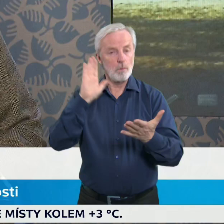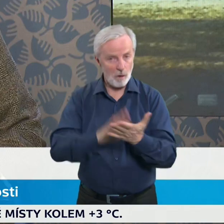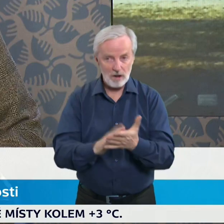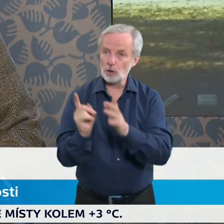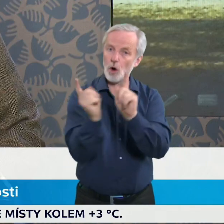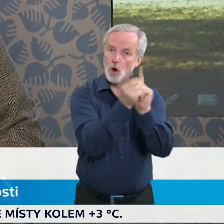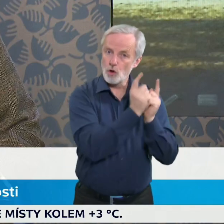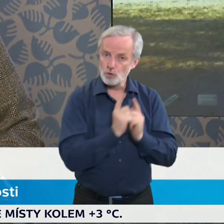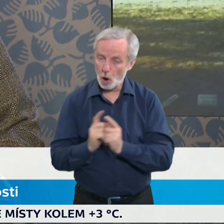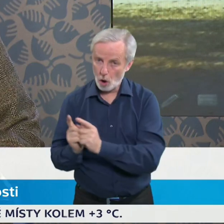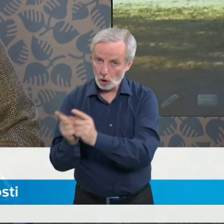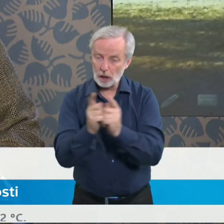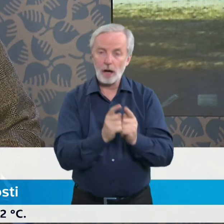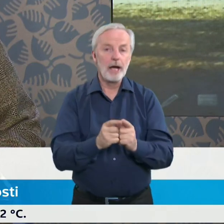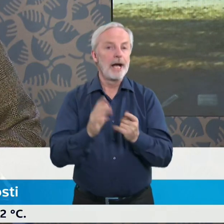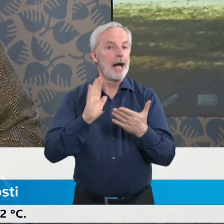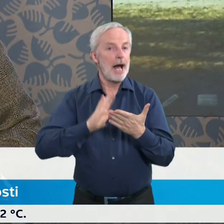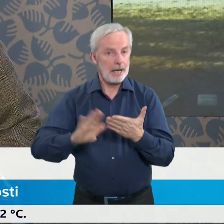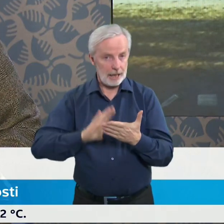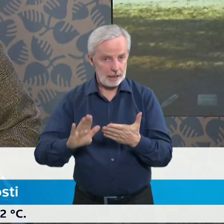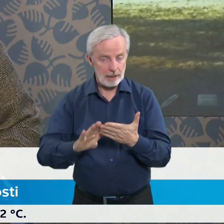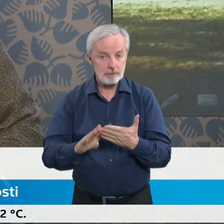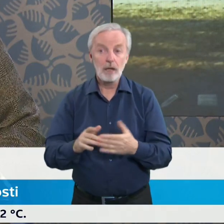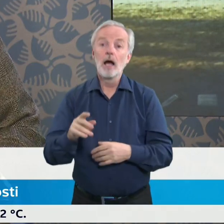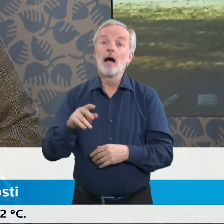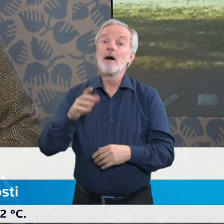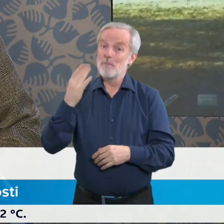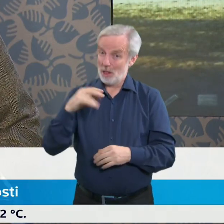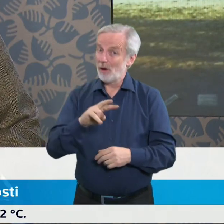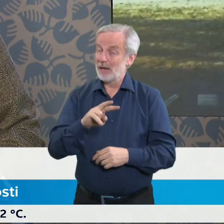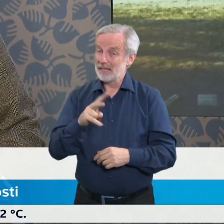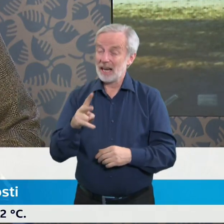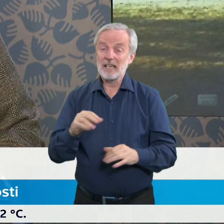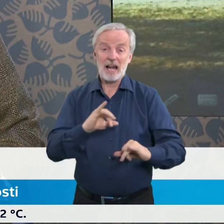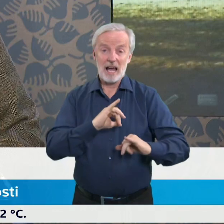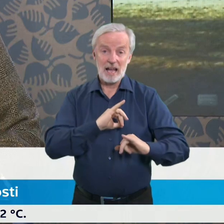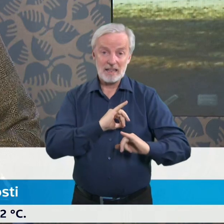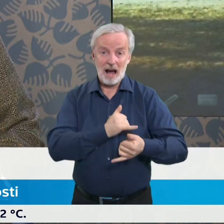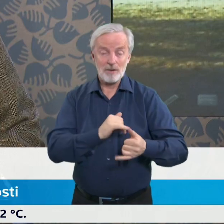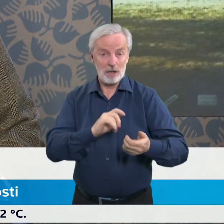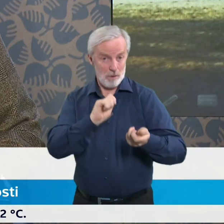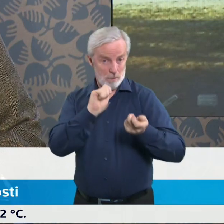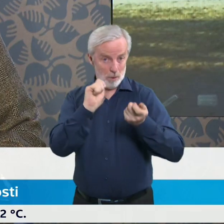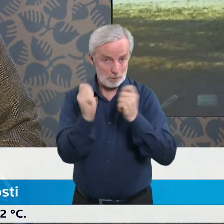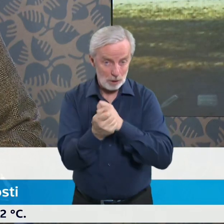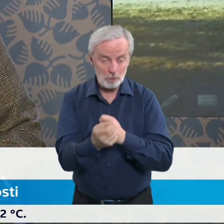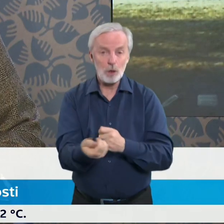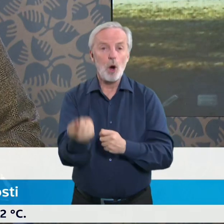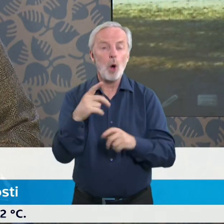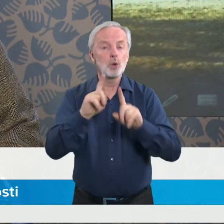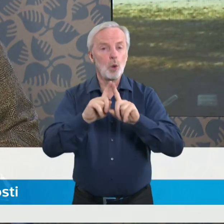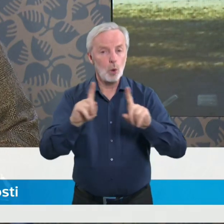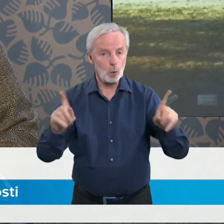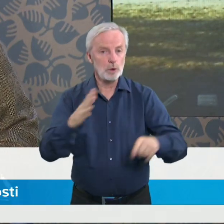Byly tam ještě určité pozměňovací návrhy z různých ministerstev. Já sama jeden takový